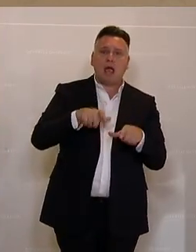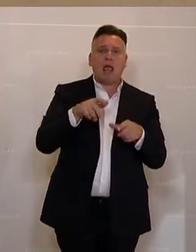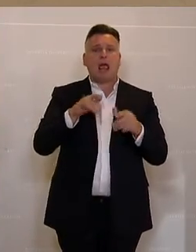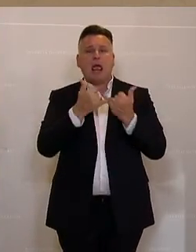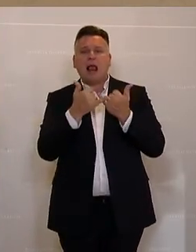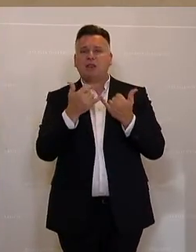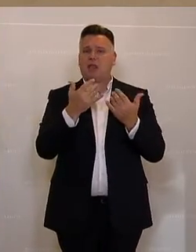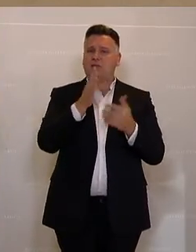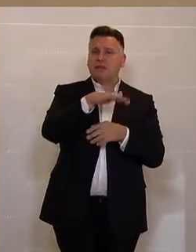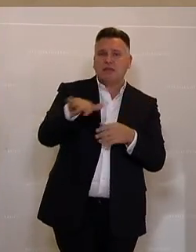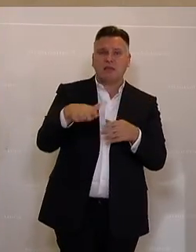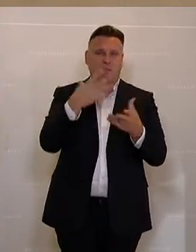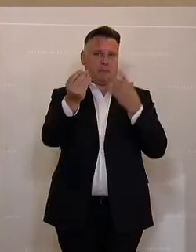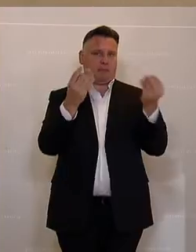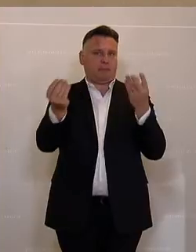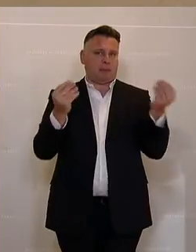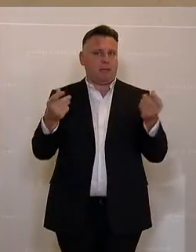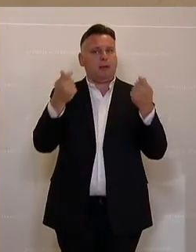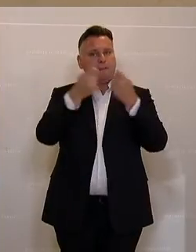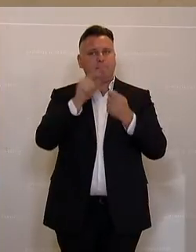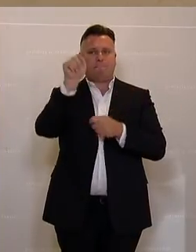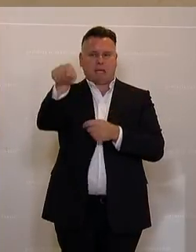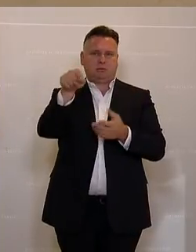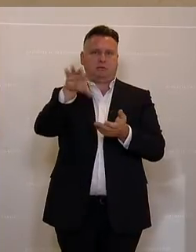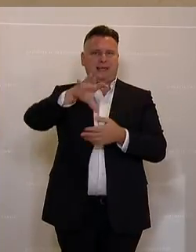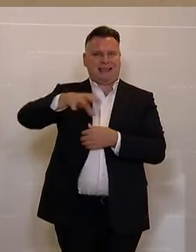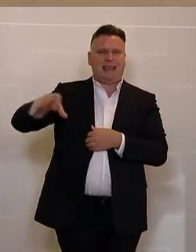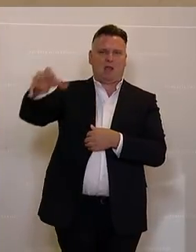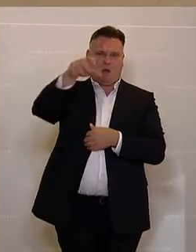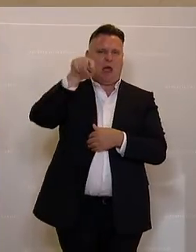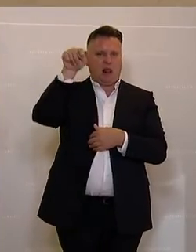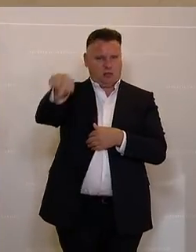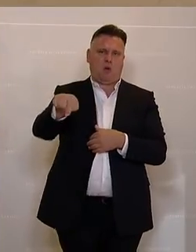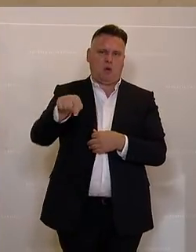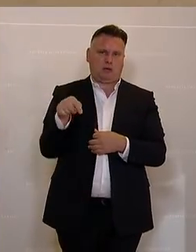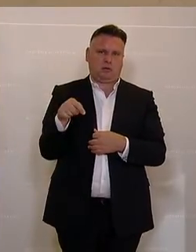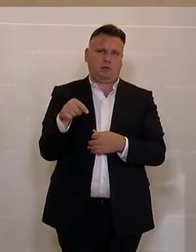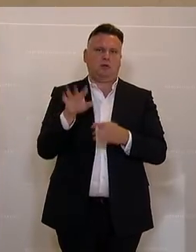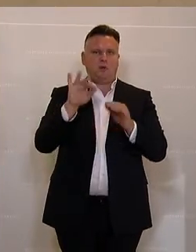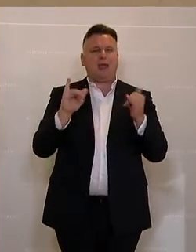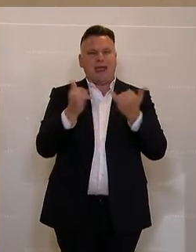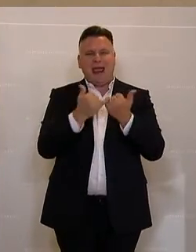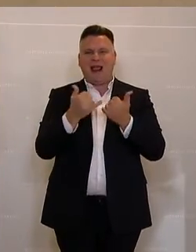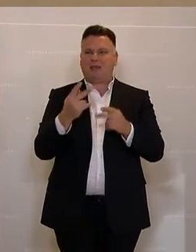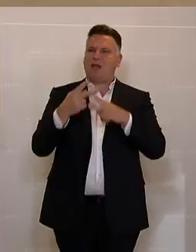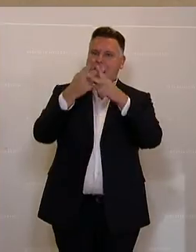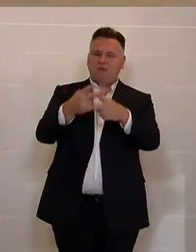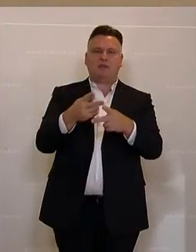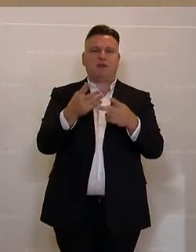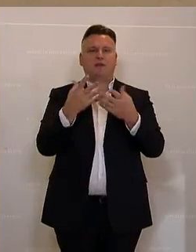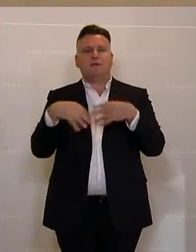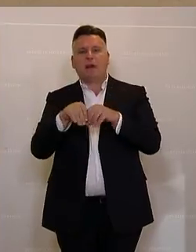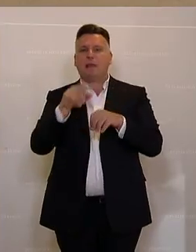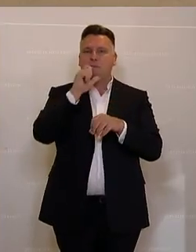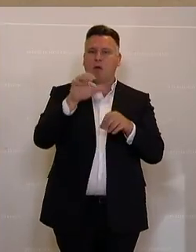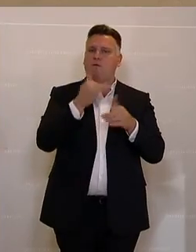Kindern vor Ort lokal zugeschneidete Maßnahmen bieten. Und dementsprechend auch die Eltern hier helfen, die Vereinbarkeit von Familie